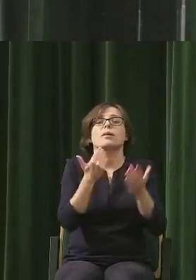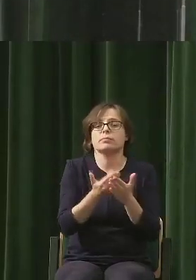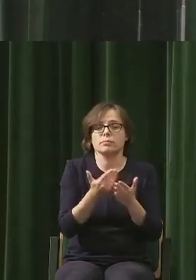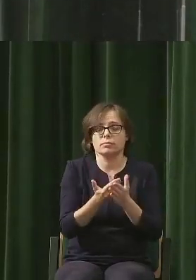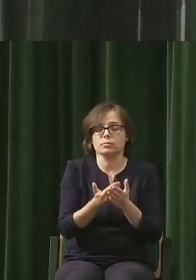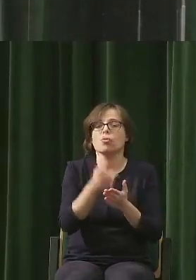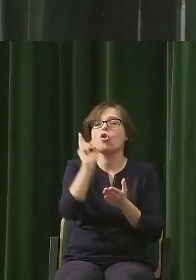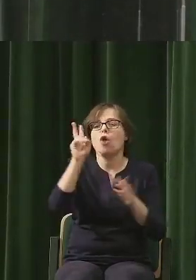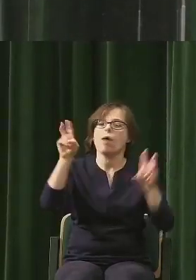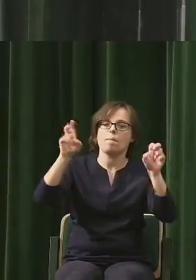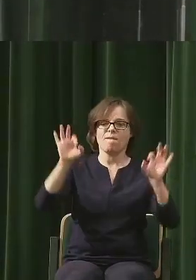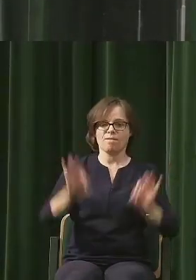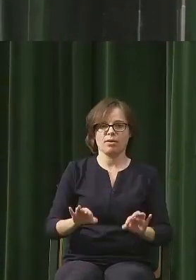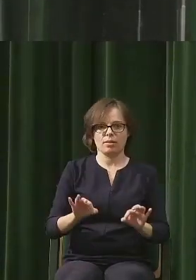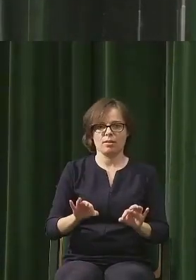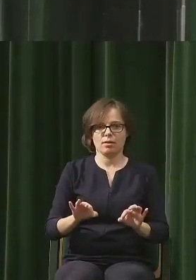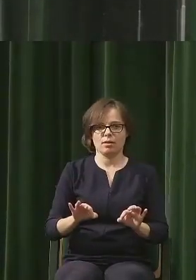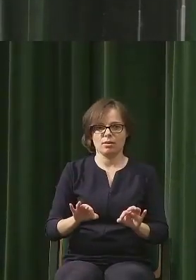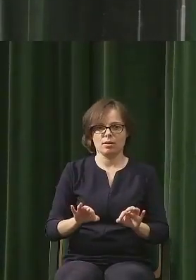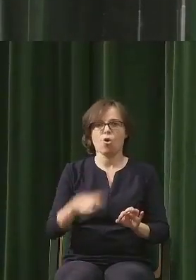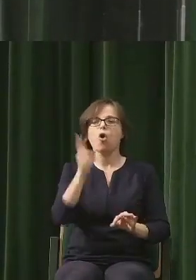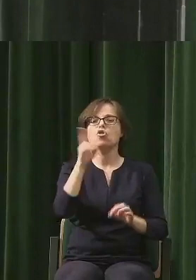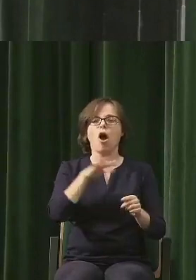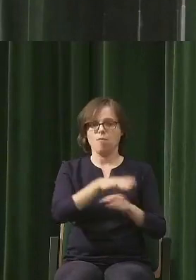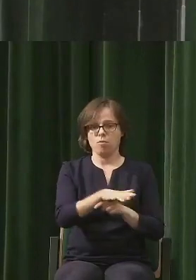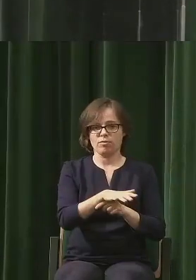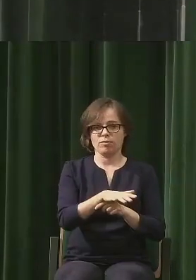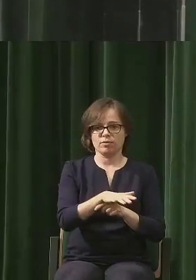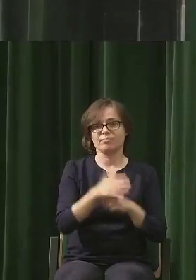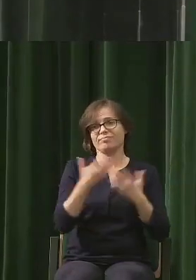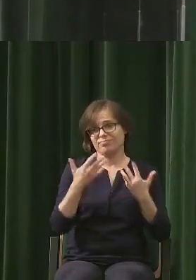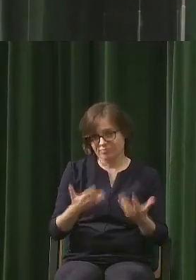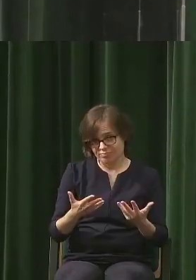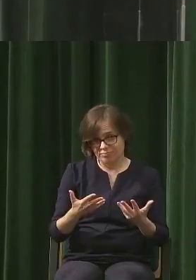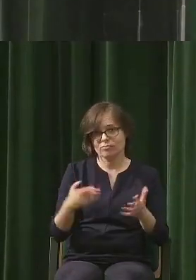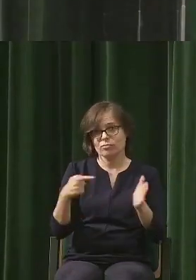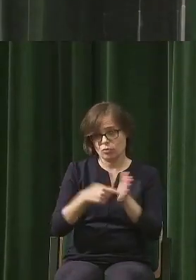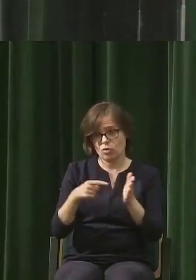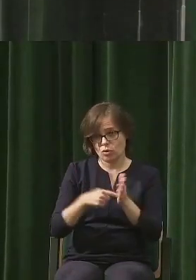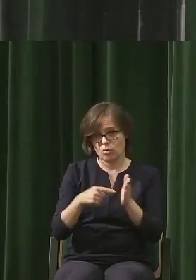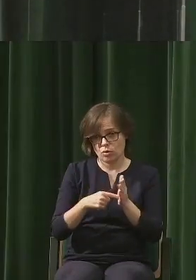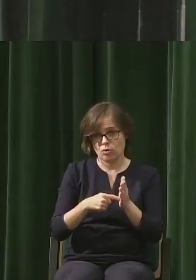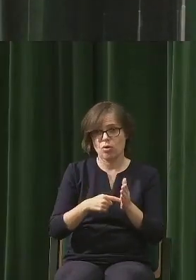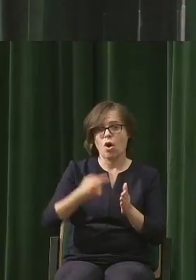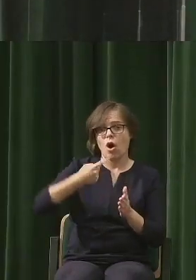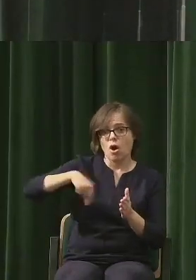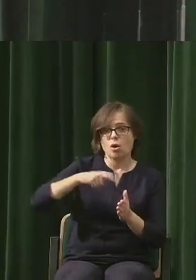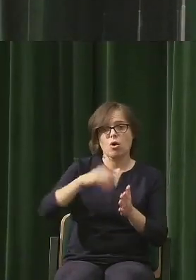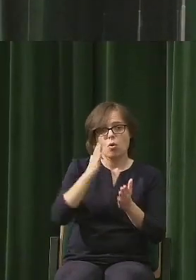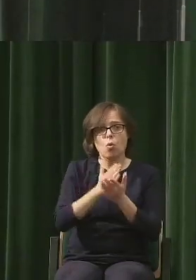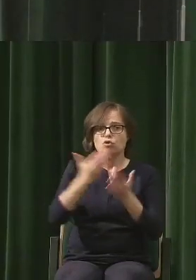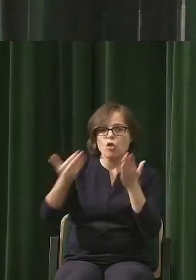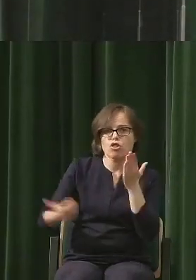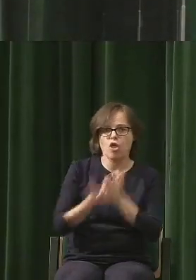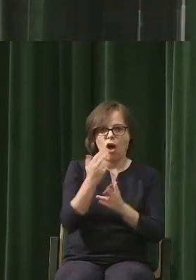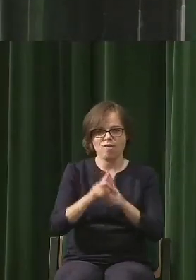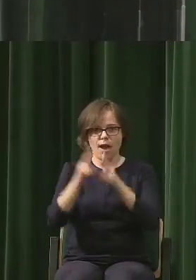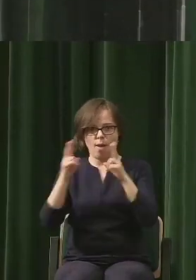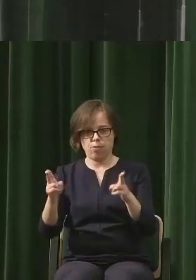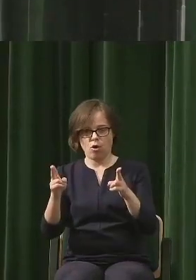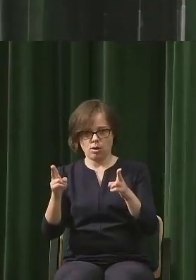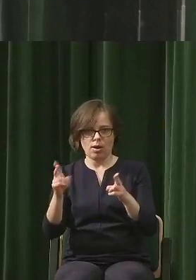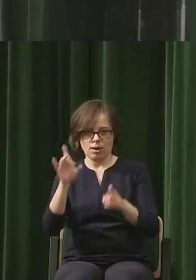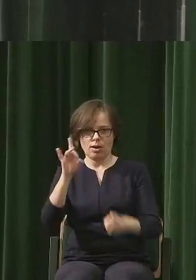który wytłumaczyłby zmiany w takim tempie następujące, niż właśnie przesunięcie się do nowej epoki geologicznej. Ekonomia